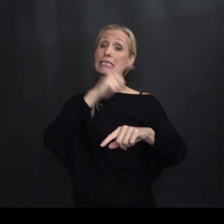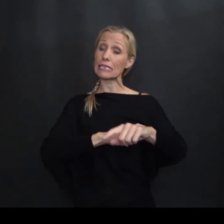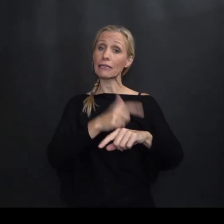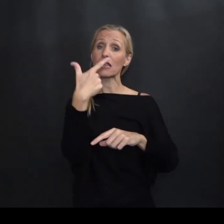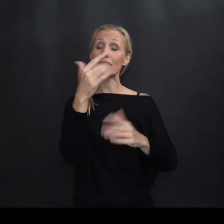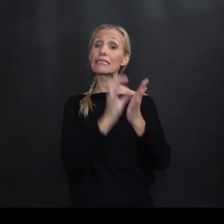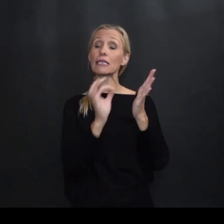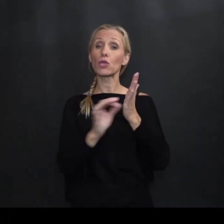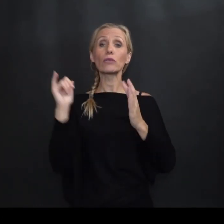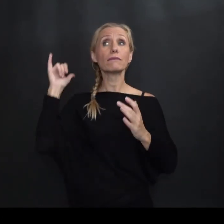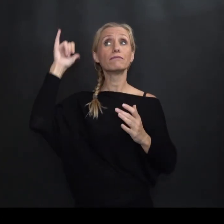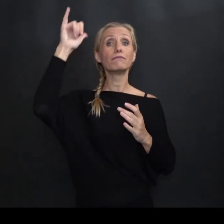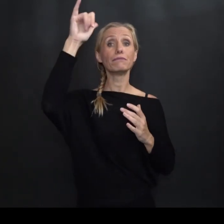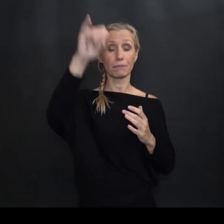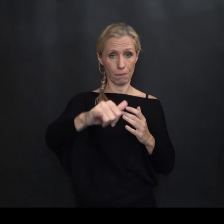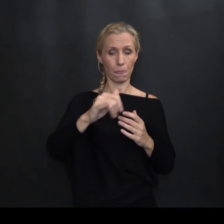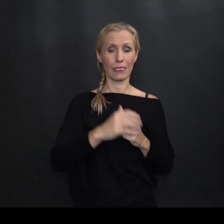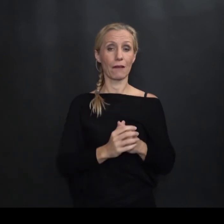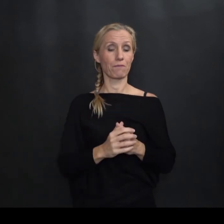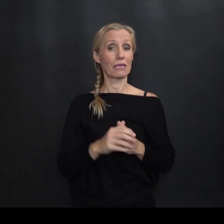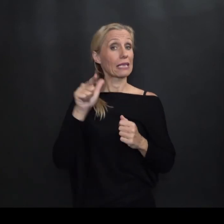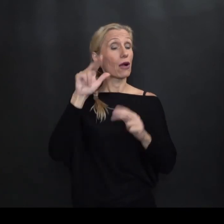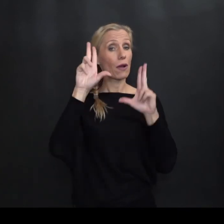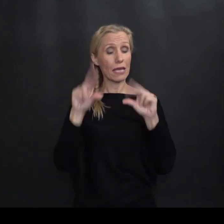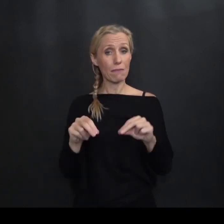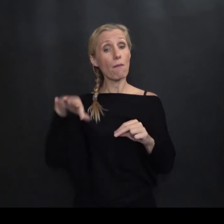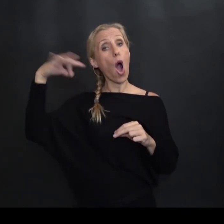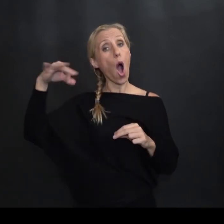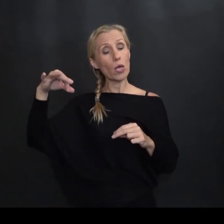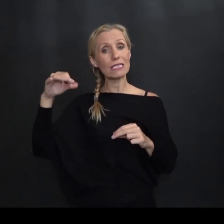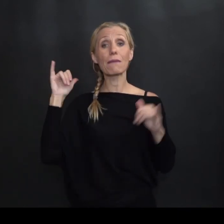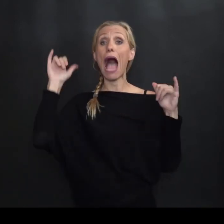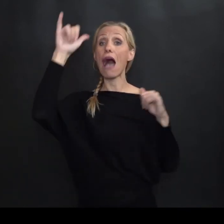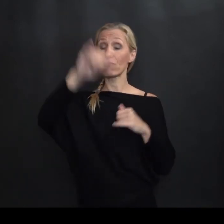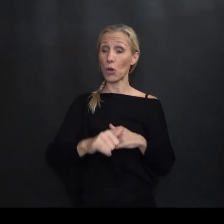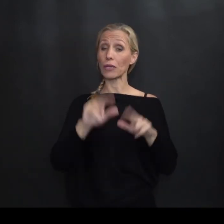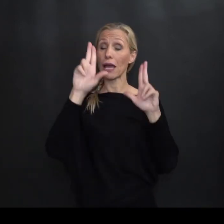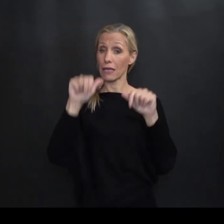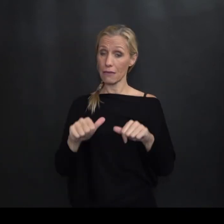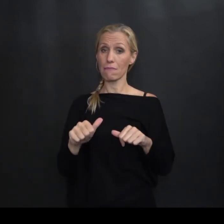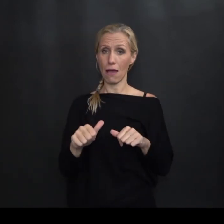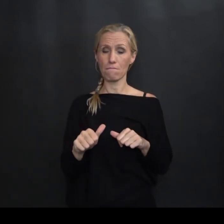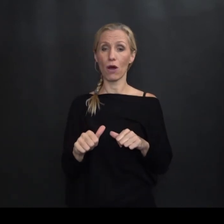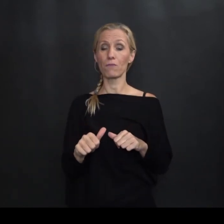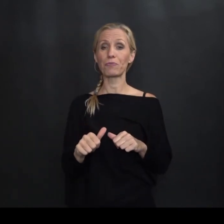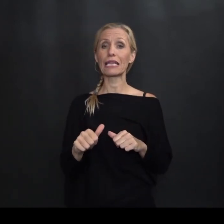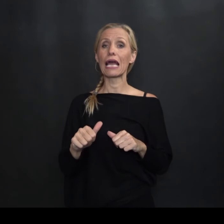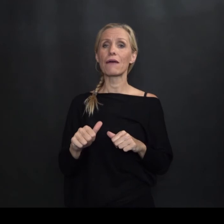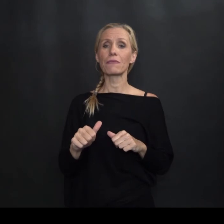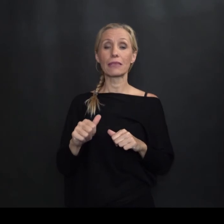sata I 20 minuta Evo tako da imamo Osim aviona Kao